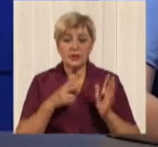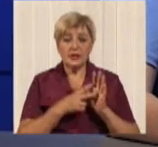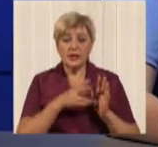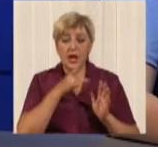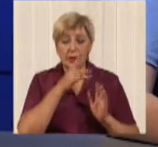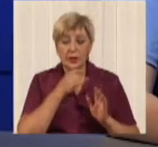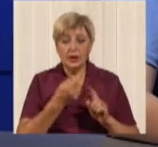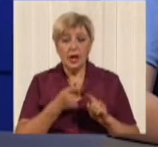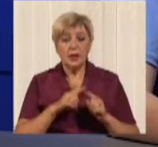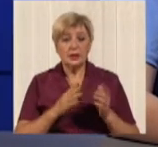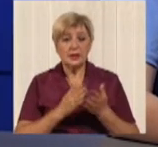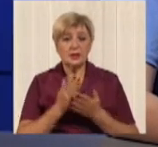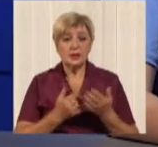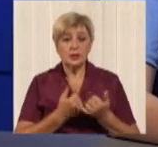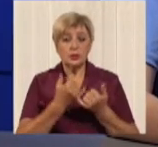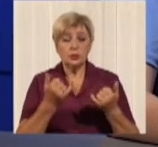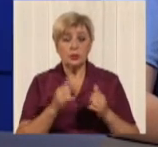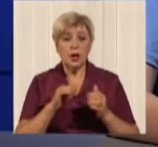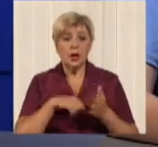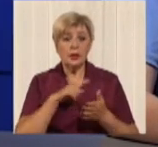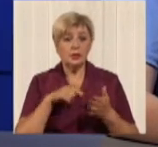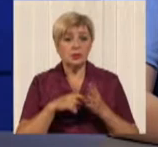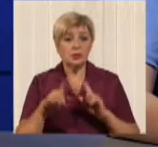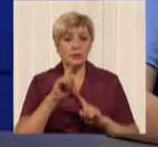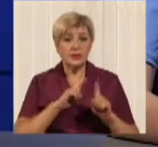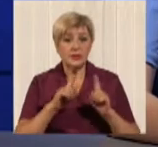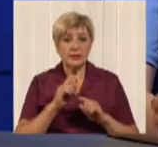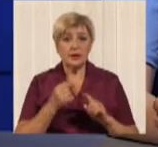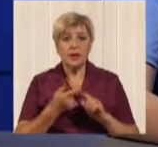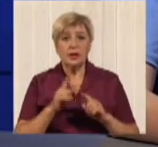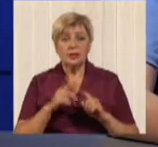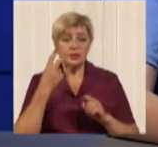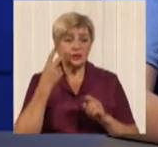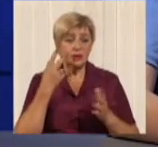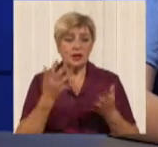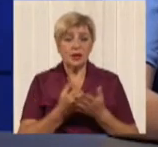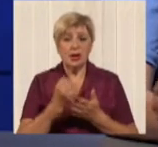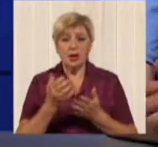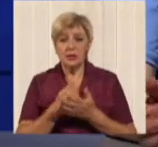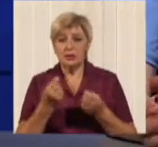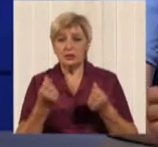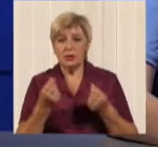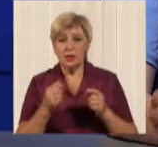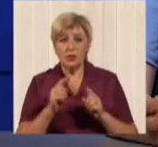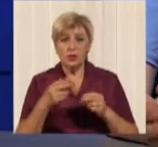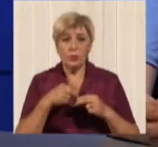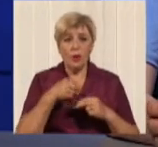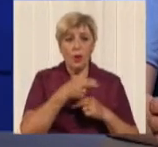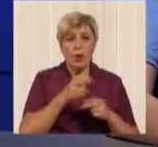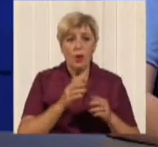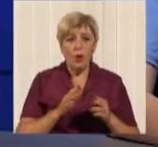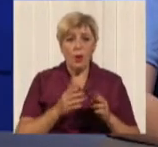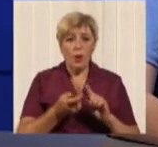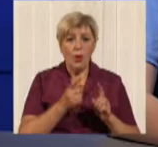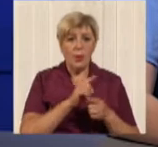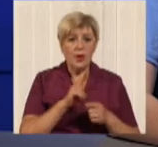бюджетного департамента городського совета, який завжди знаходив гроші, щоб компенсувати разницю в себестоимости проїзду і в тарифі, який оплачивають